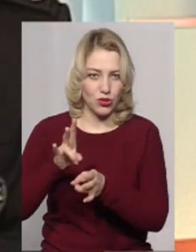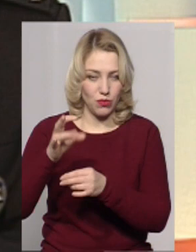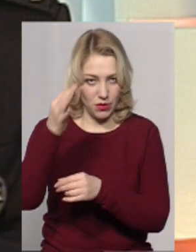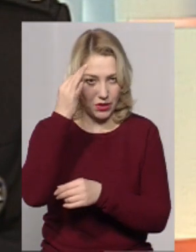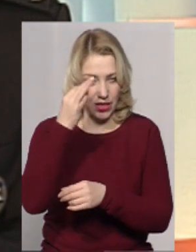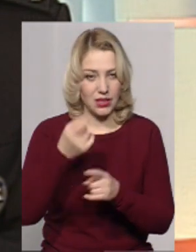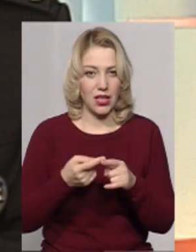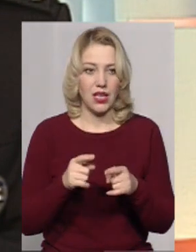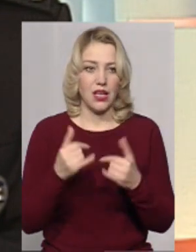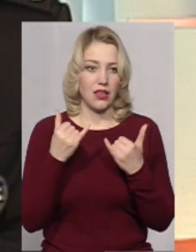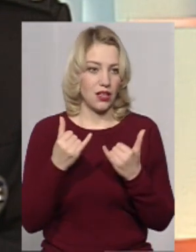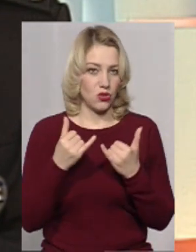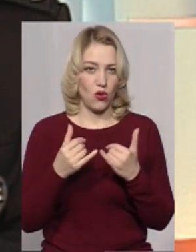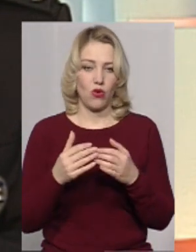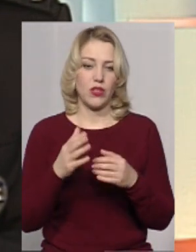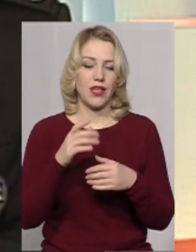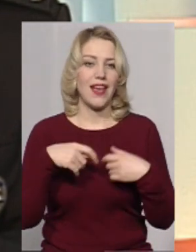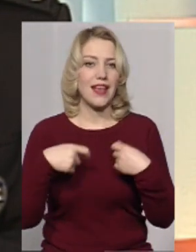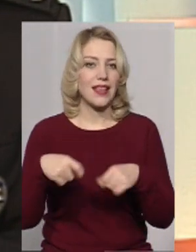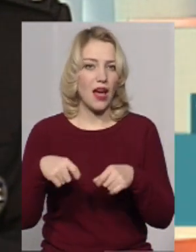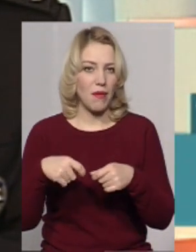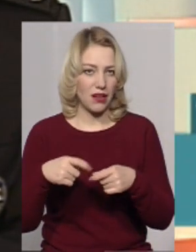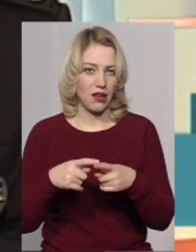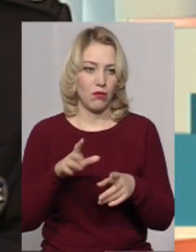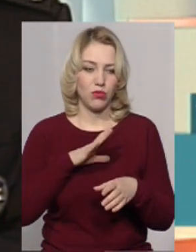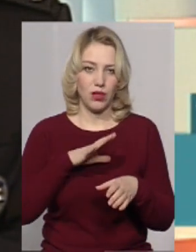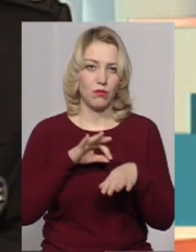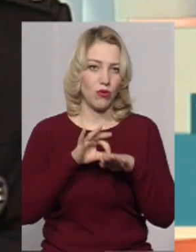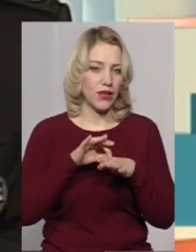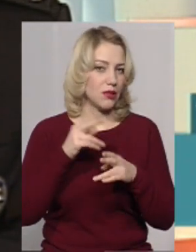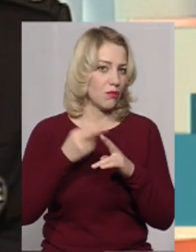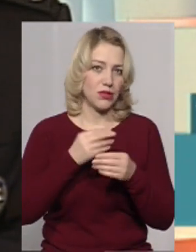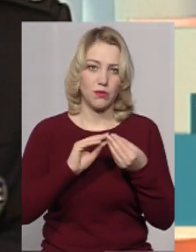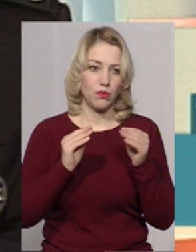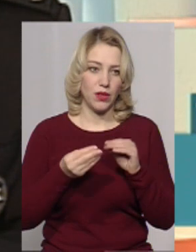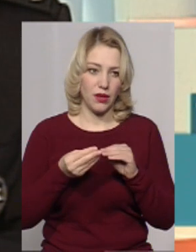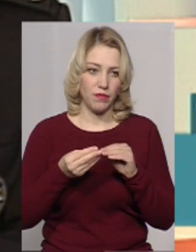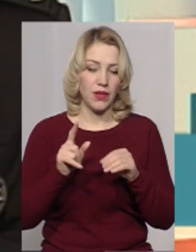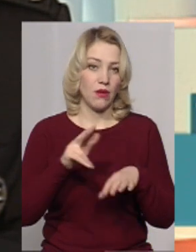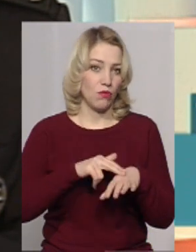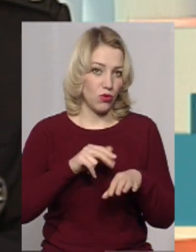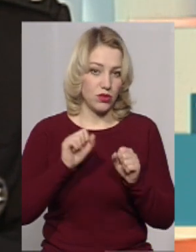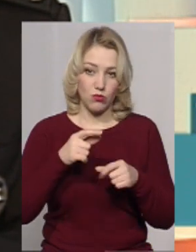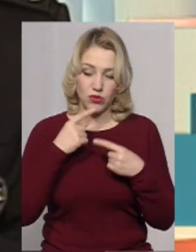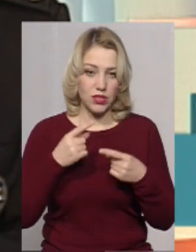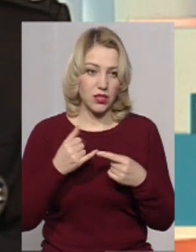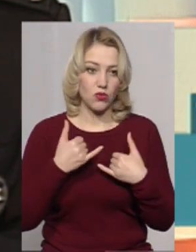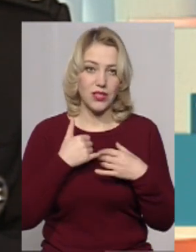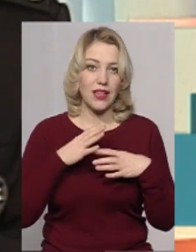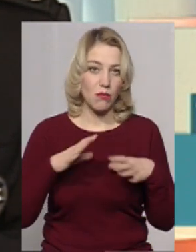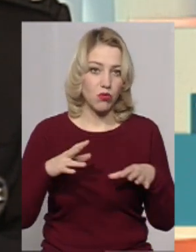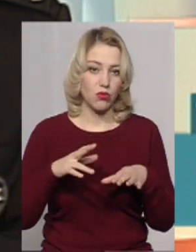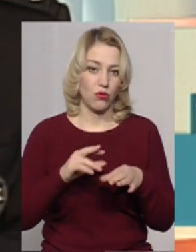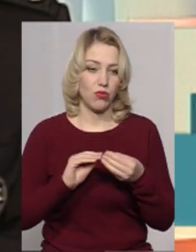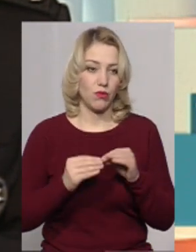На сьогодні ярмарка пройшла досить без всяких проблем, я думаю, що поліція теж може підтвердити, що в нас не було.